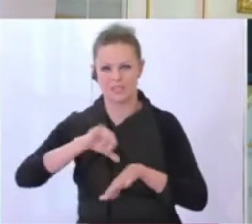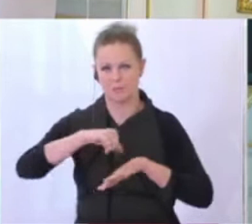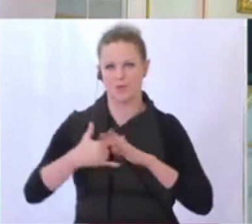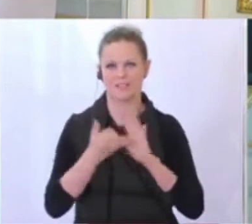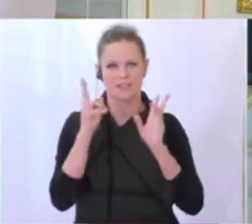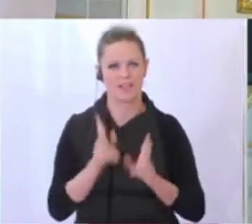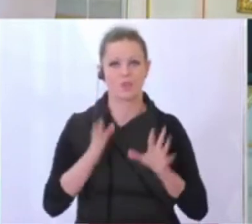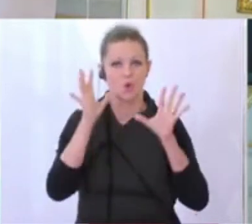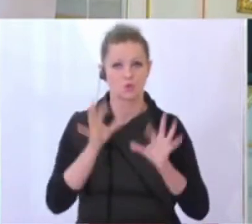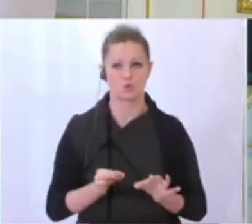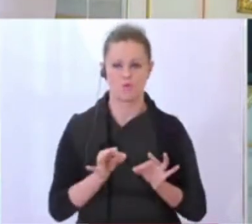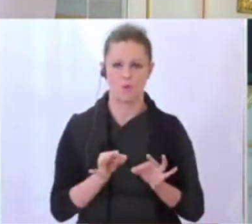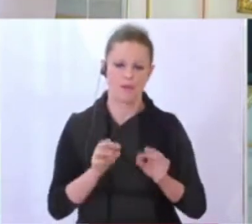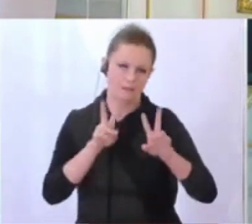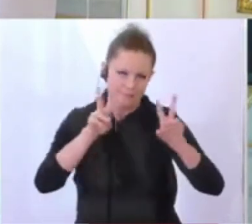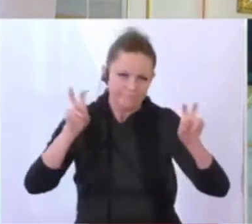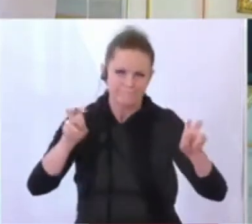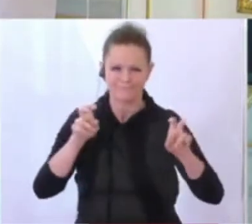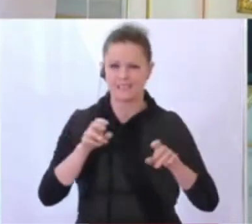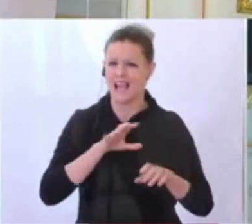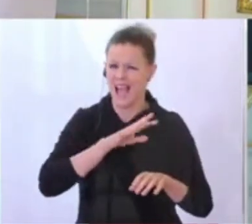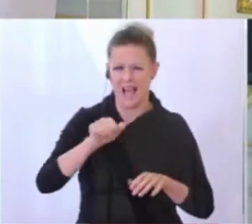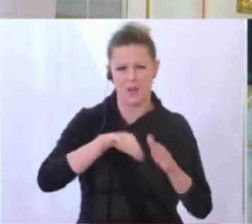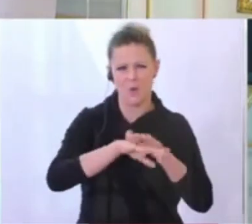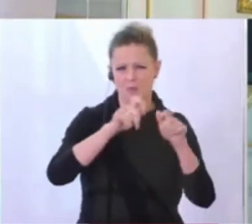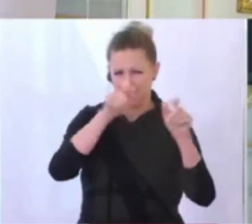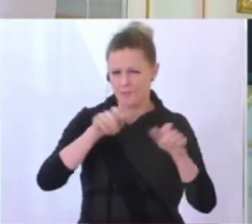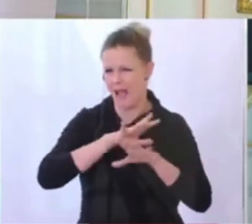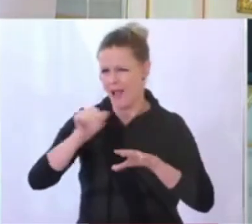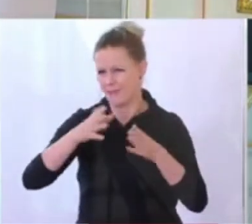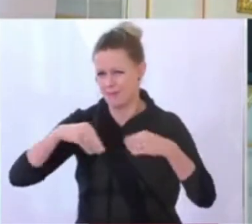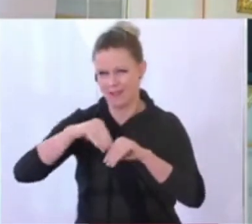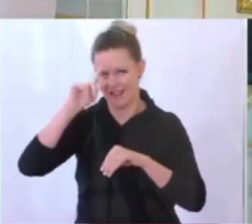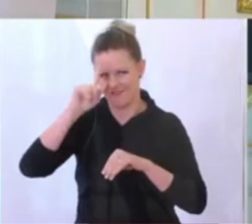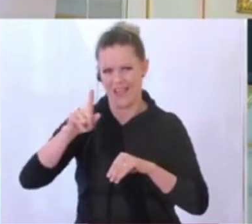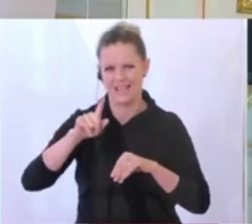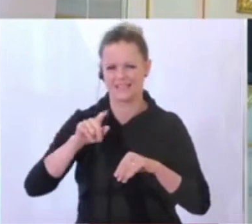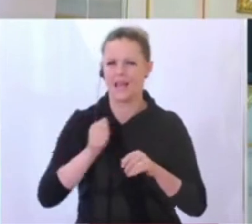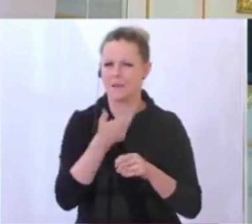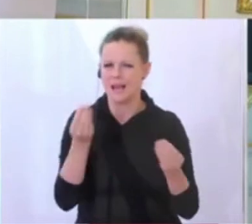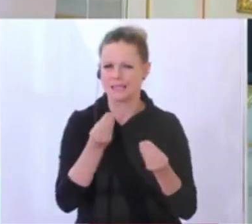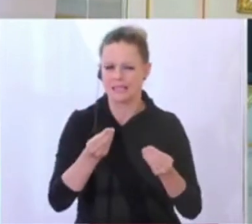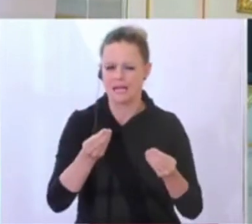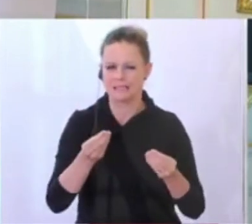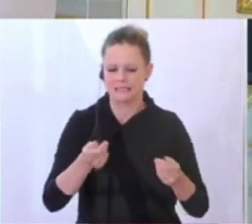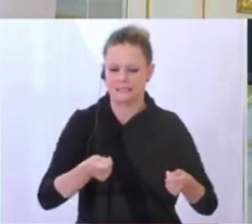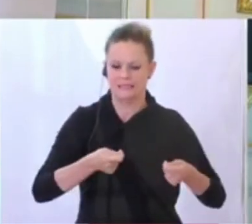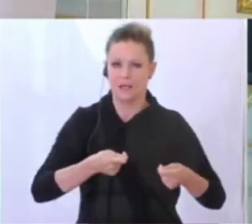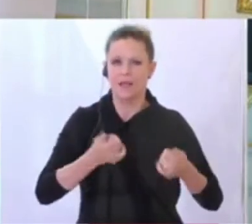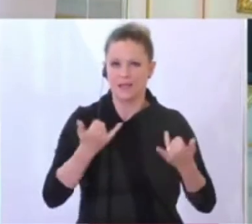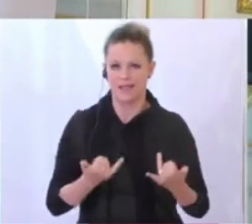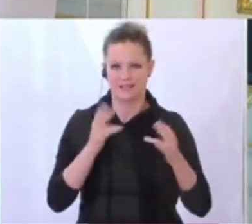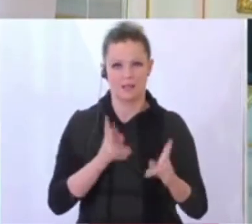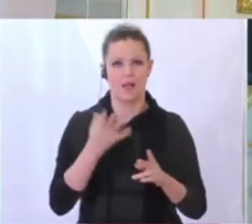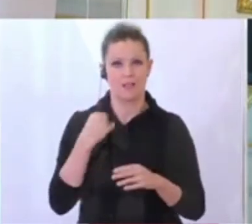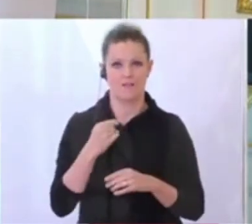sofort unter Anführungszeichen, auch wenn wir, wie jeder Unternehmer, wie jede Familie, das eine oder andere zurücknehmen in schwierigen Zeiten, jetzt wieder daran